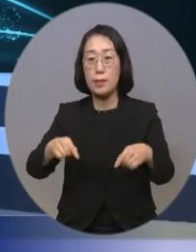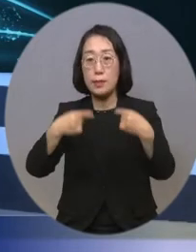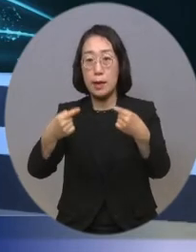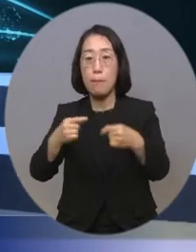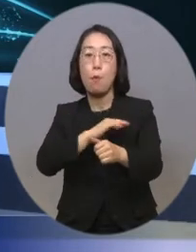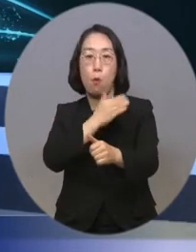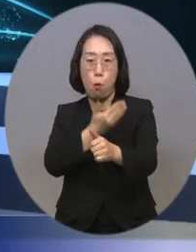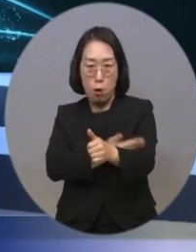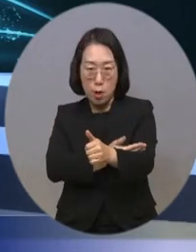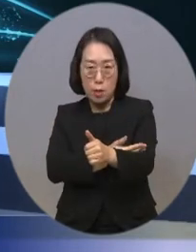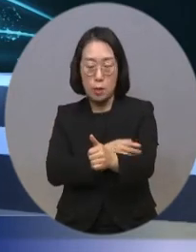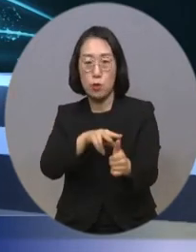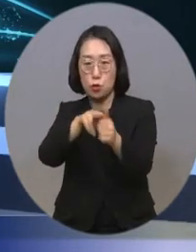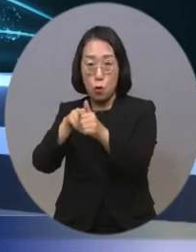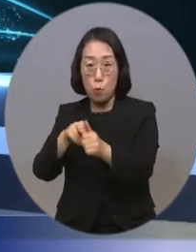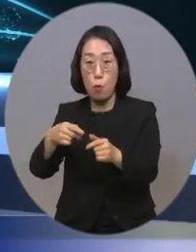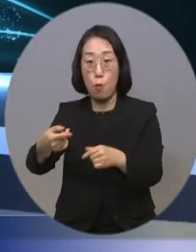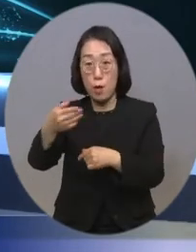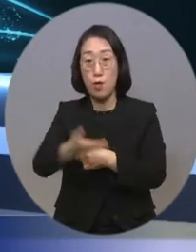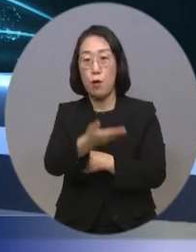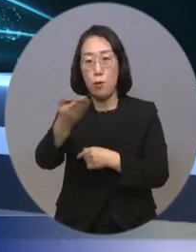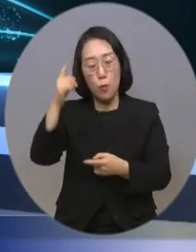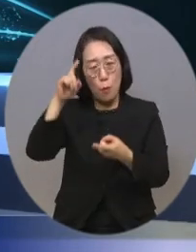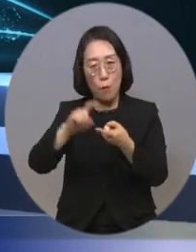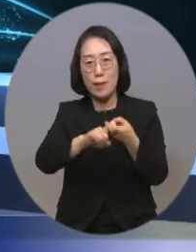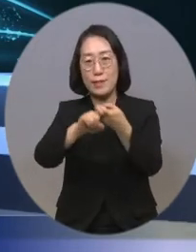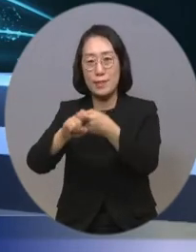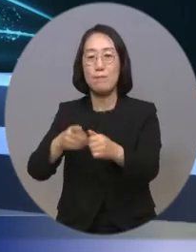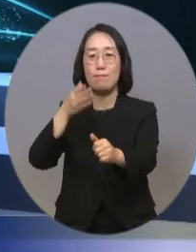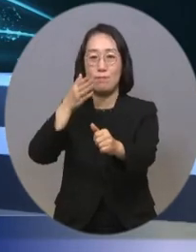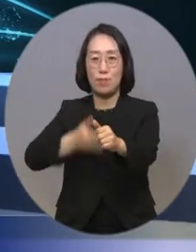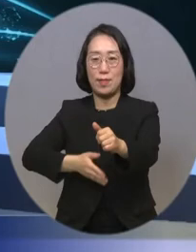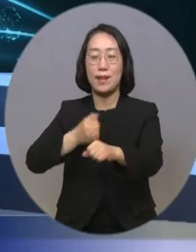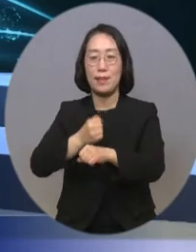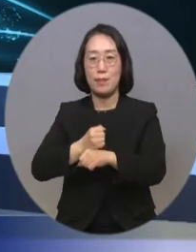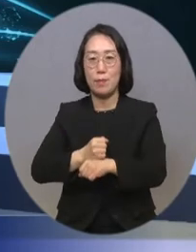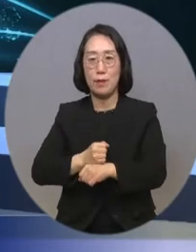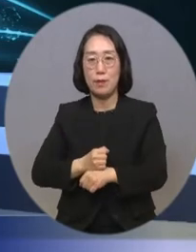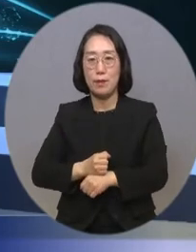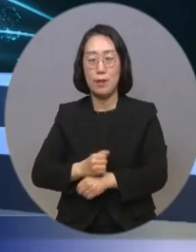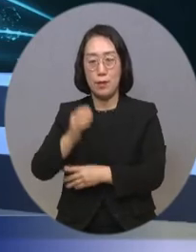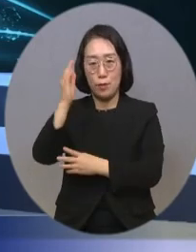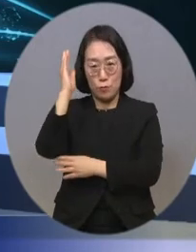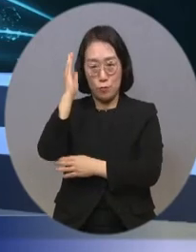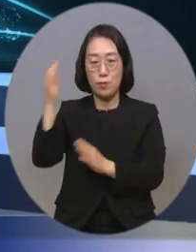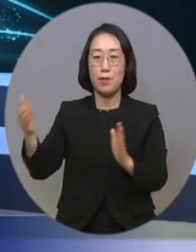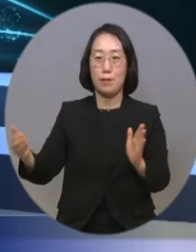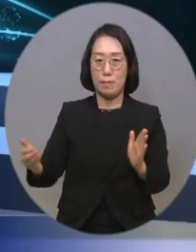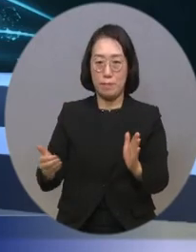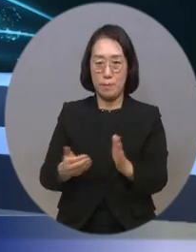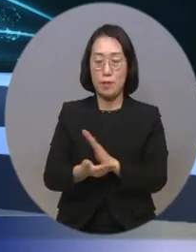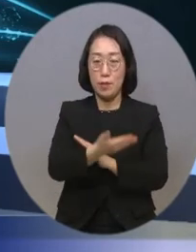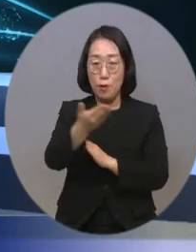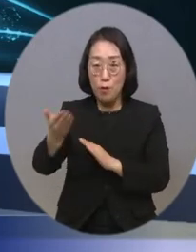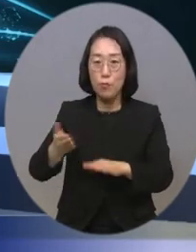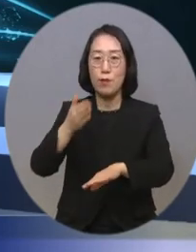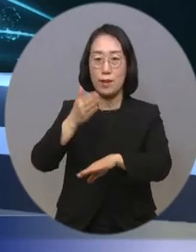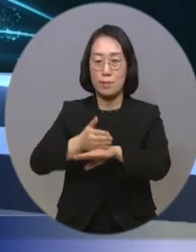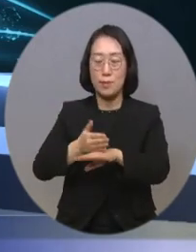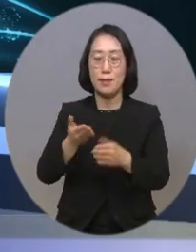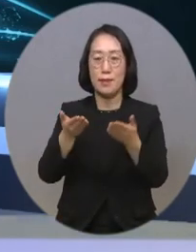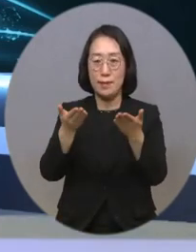나아가는 복지TV의 노력에 함께해 주시기를 바랍니다. 이상 복지TV 뉴스를 마칩니다. 시청해주신 여러분